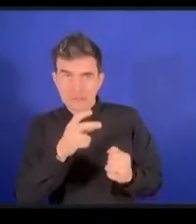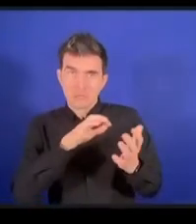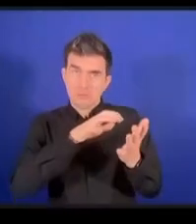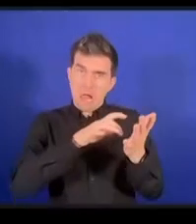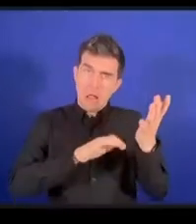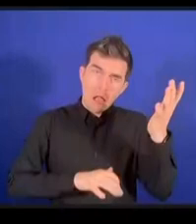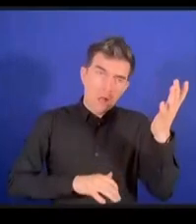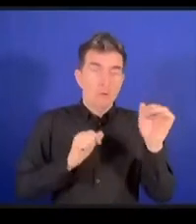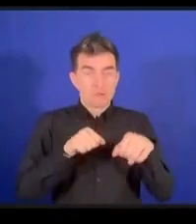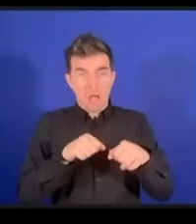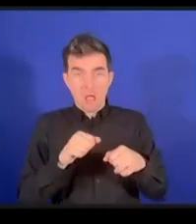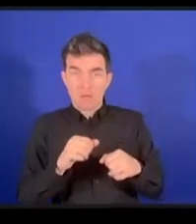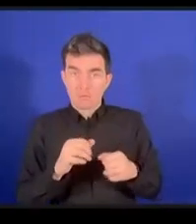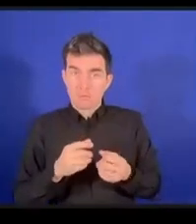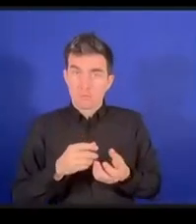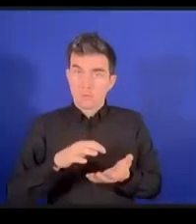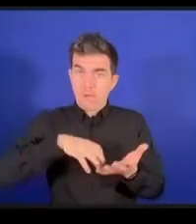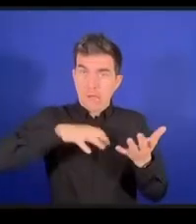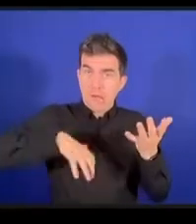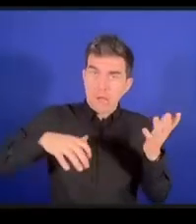ネットワークなどは